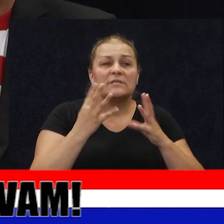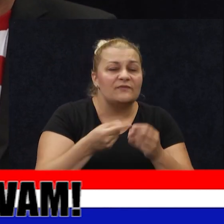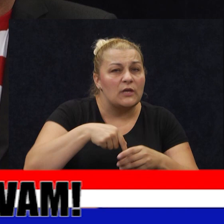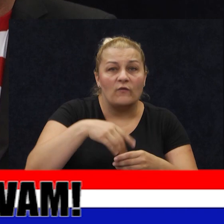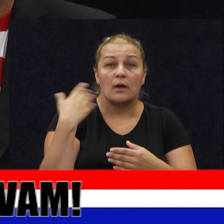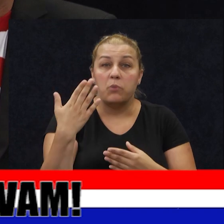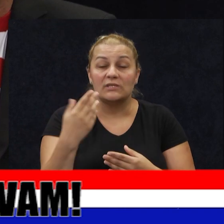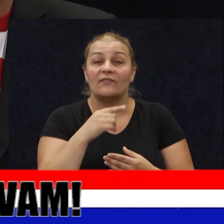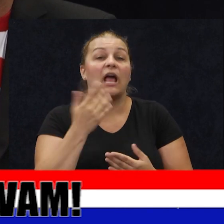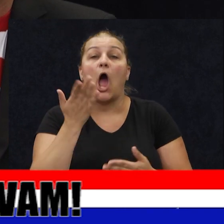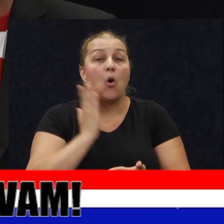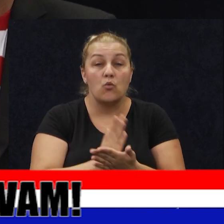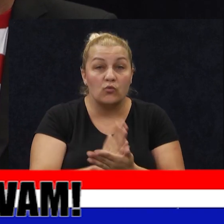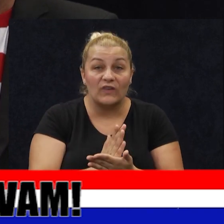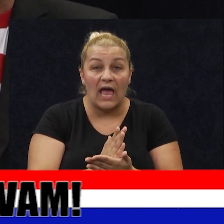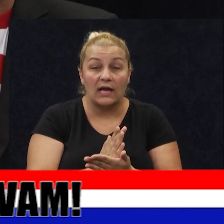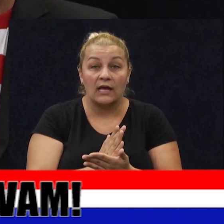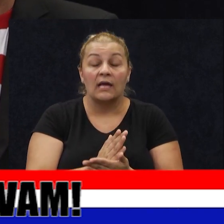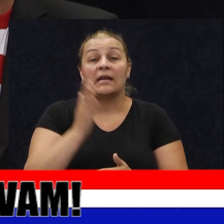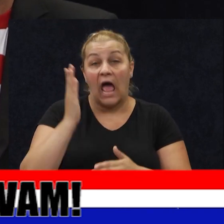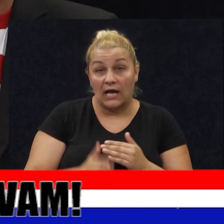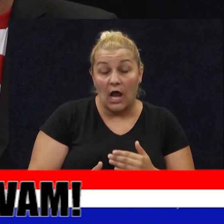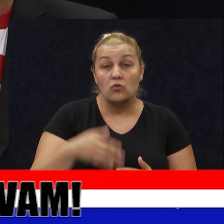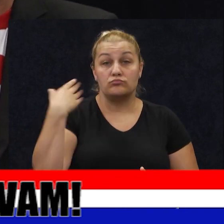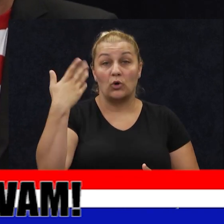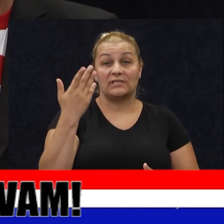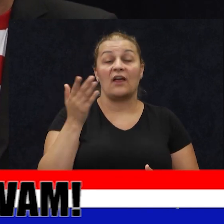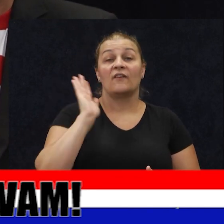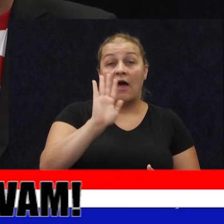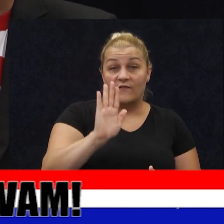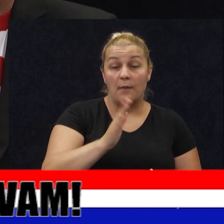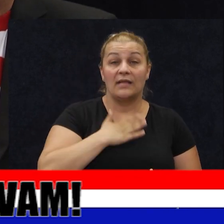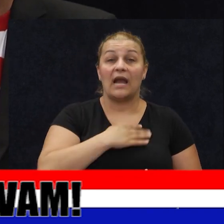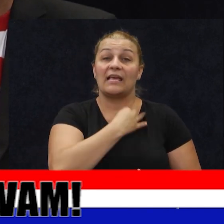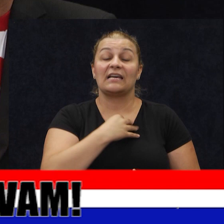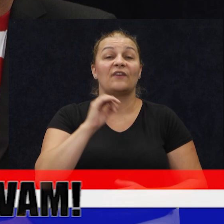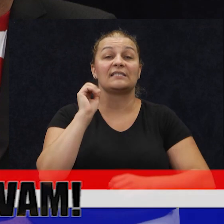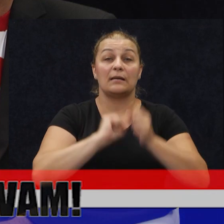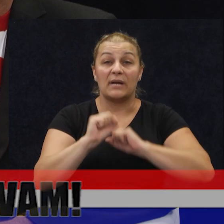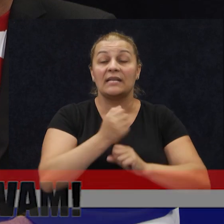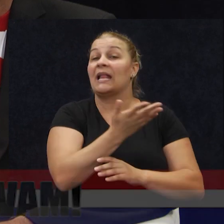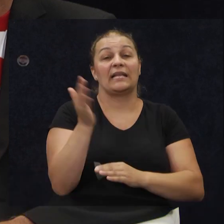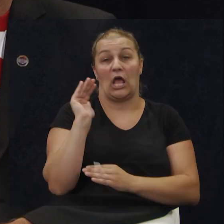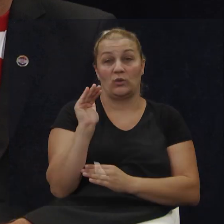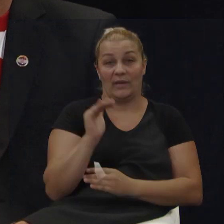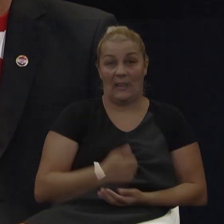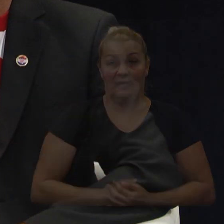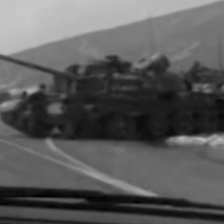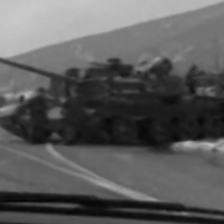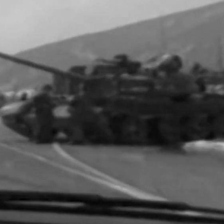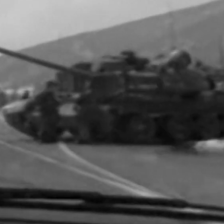jasno kao i uvijek, na kraju pozdrav vama, dragi hrvatski branitelji, gdje god da ste.